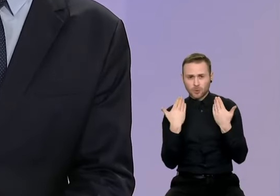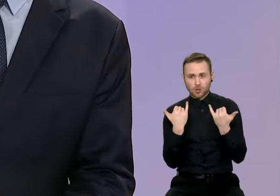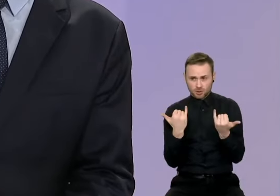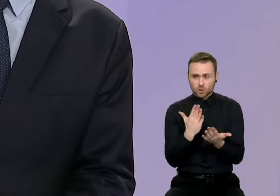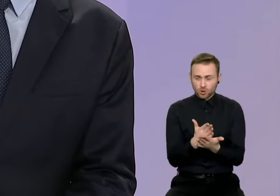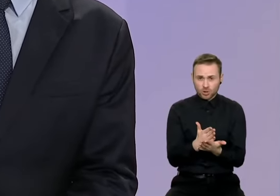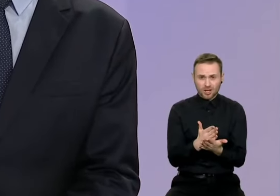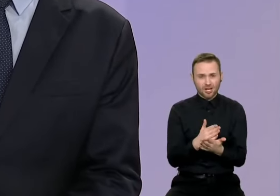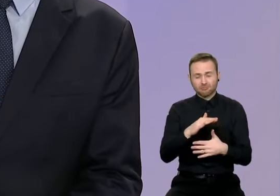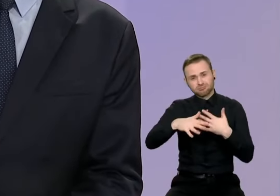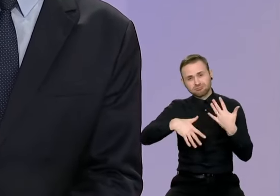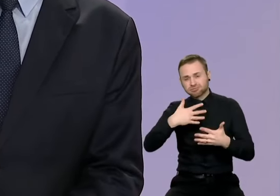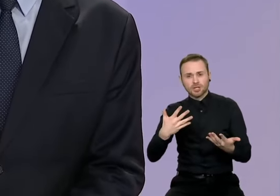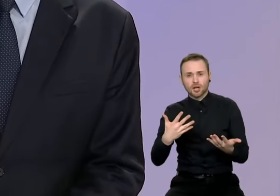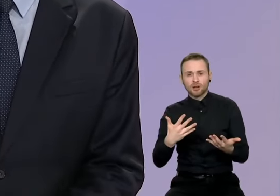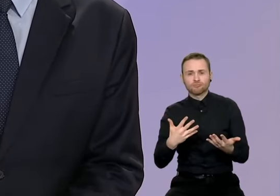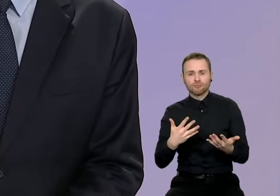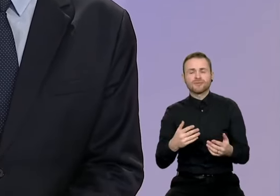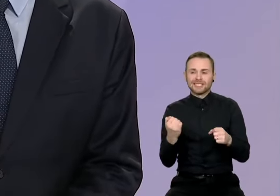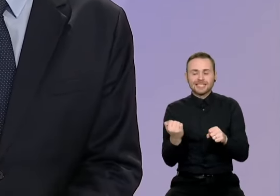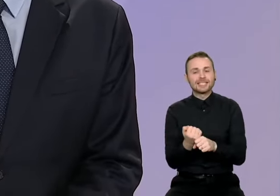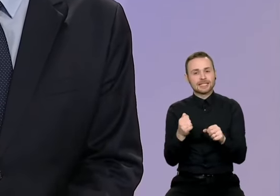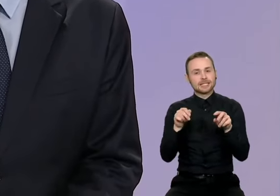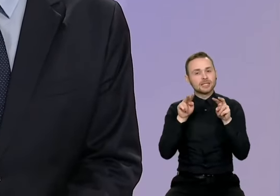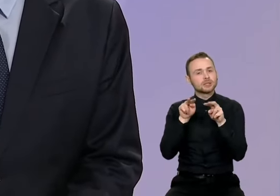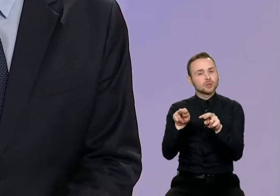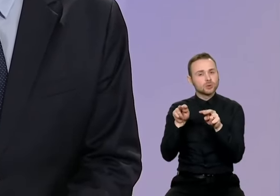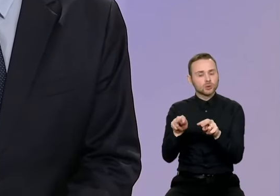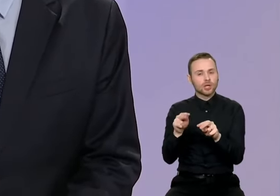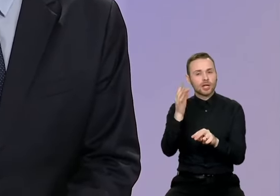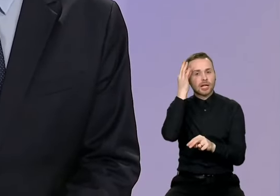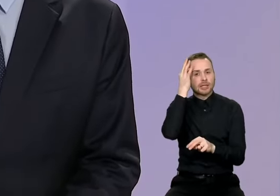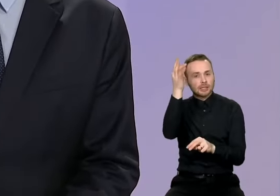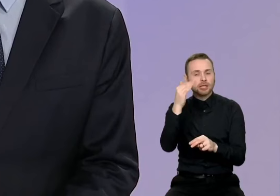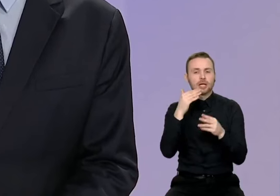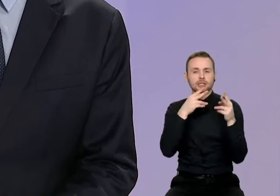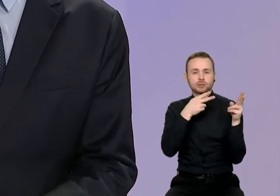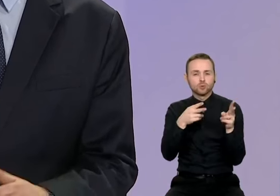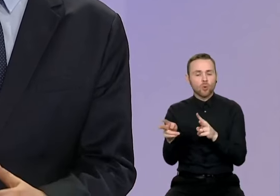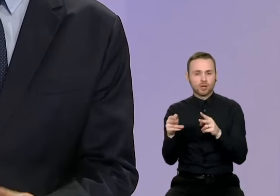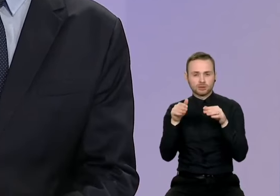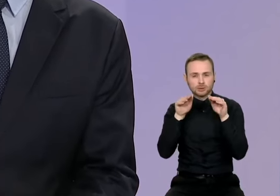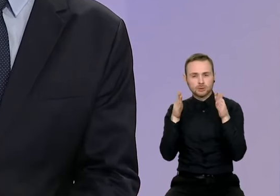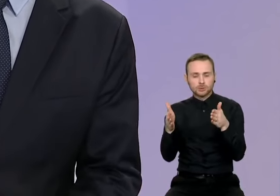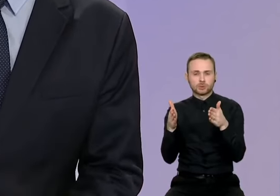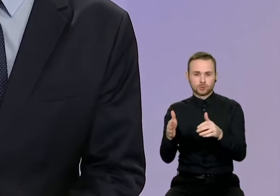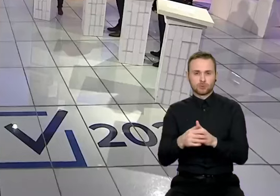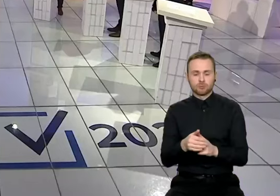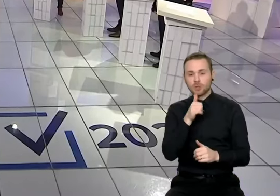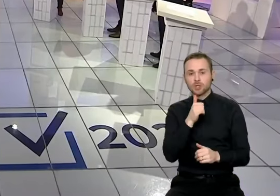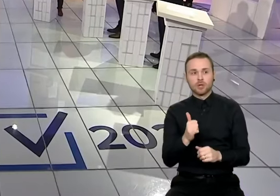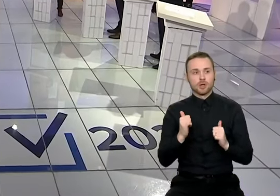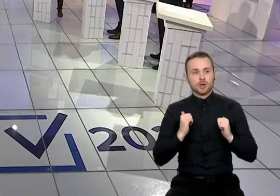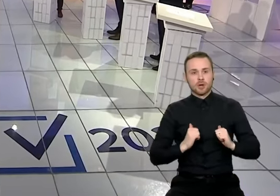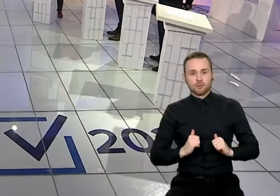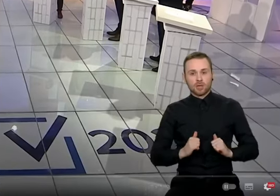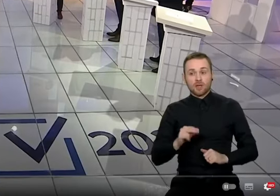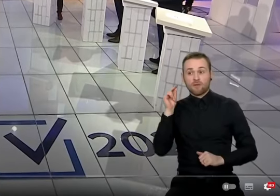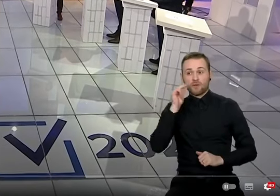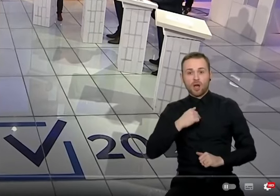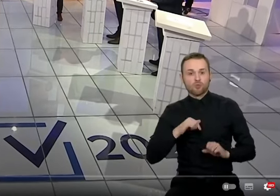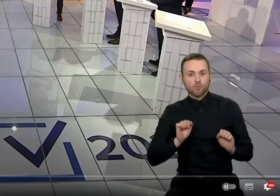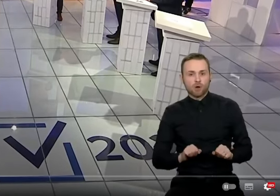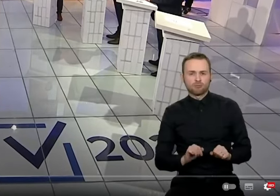tikrinimus motiklose, kitose vietose ir užtikrinti, kad būtų nulatinis jausmas, jog negali tiesiog ramiai nusikalisti.